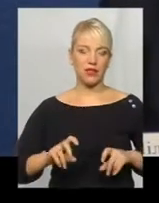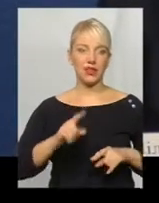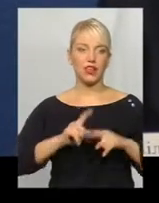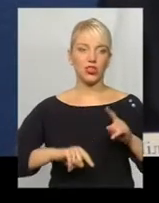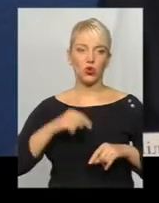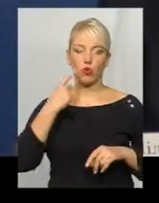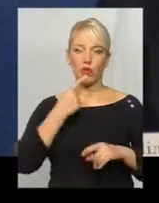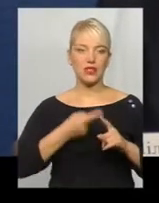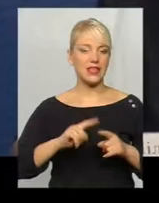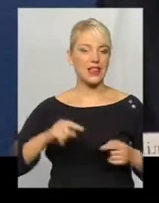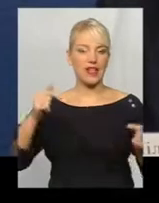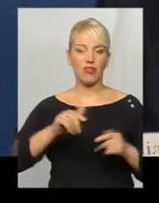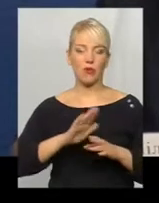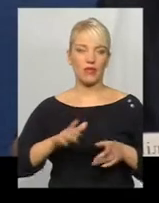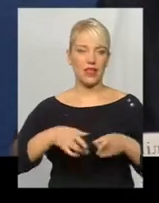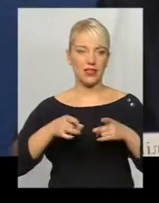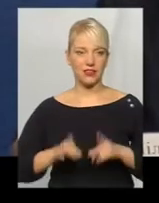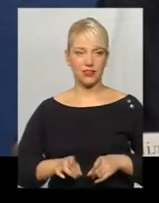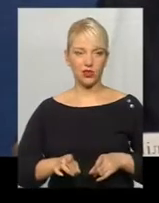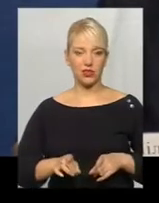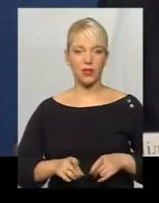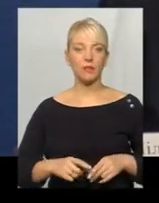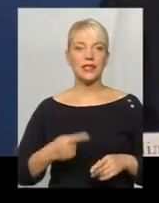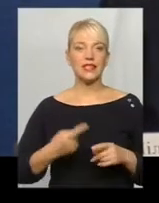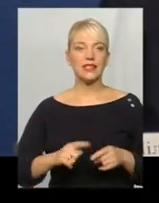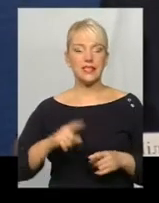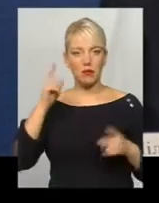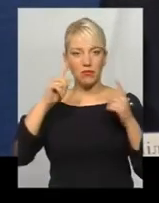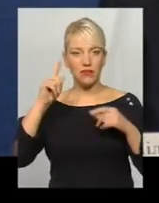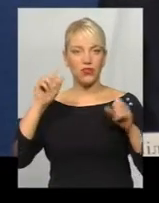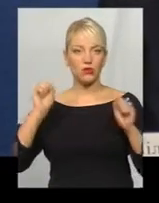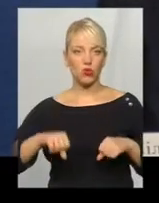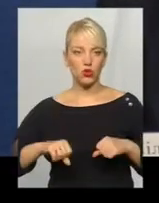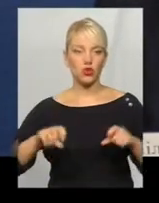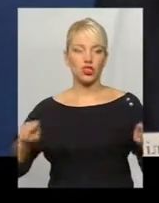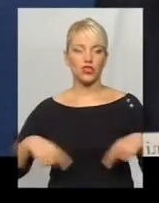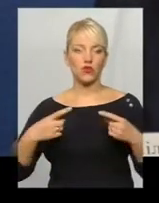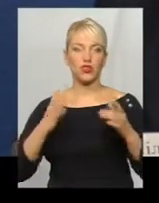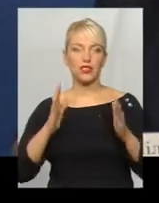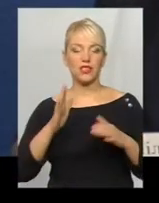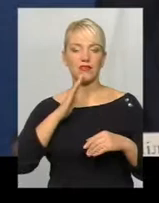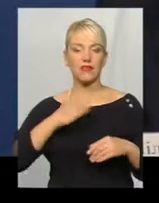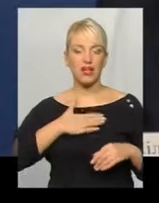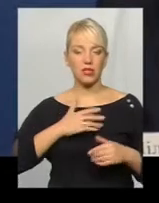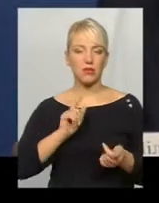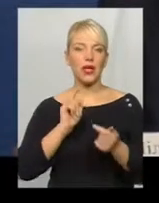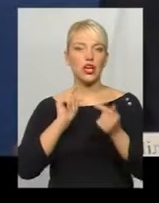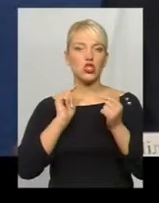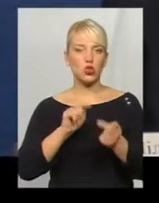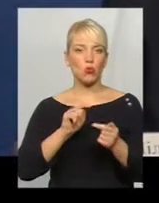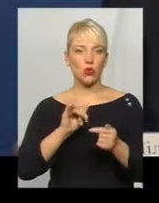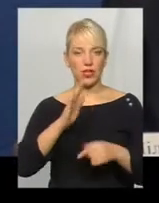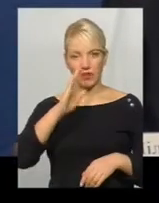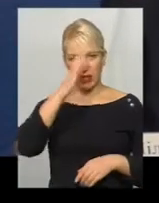Це не відповідає дійсності. Ці міфи можуть створюватися тільки нашими супротивниками і